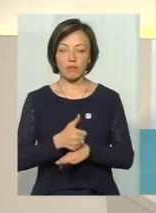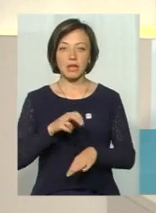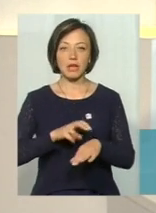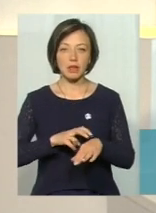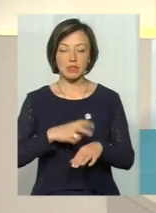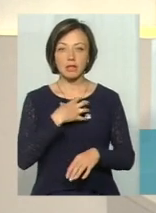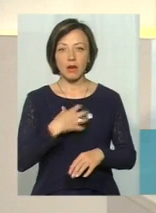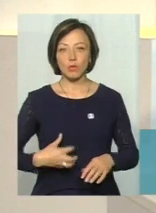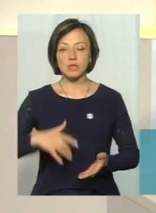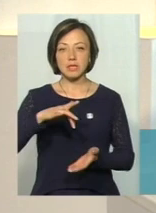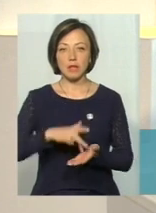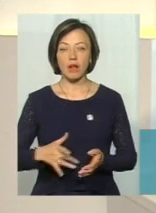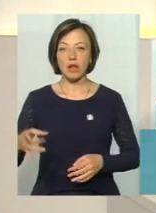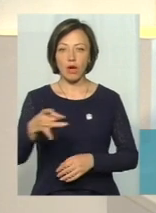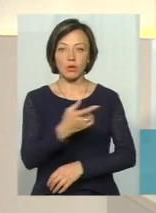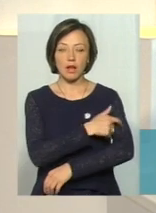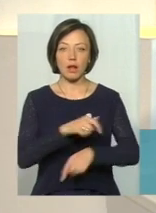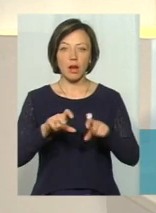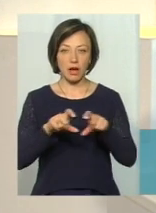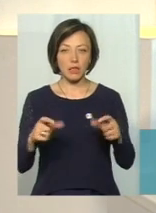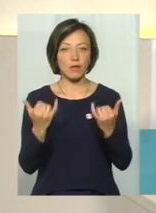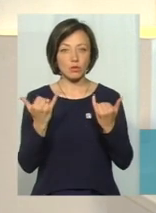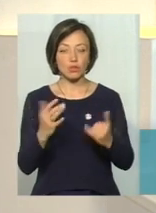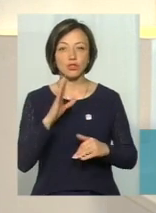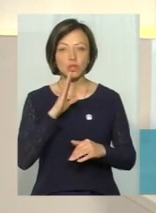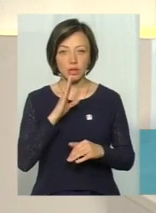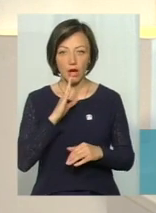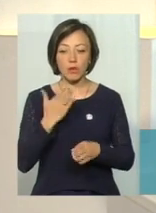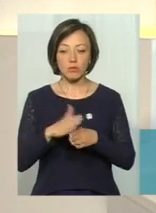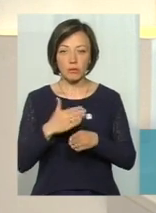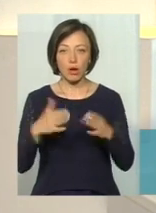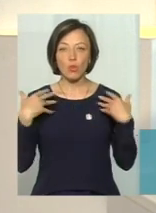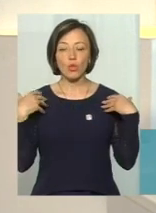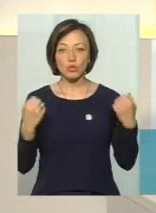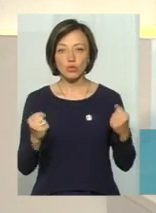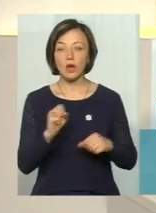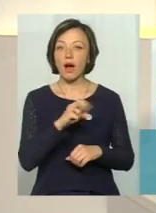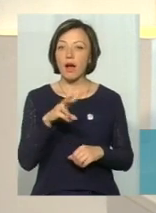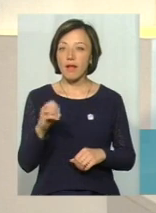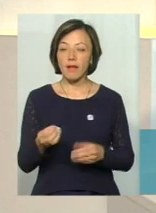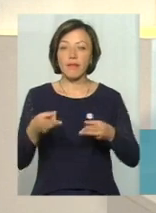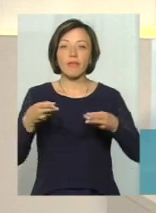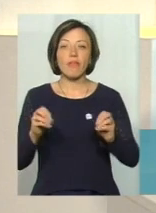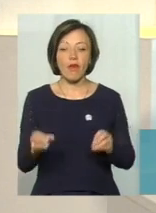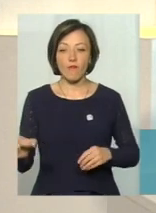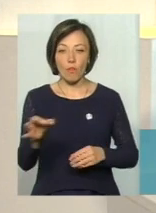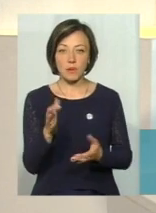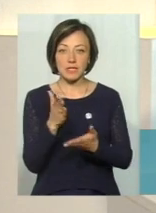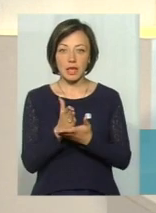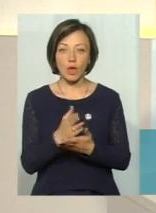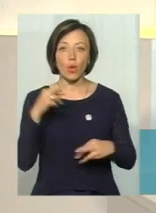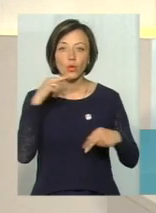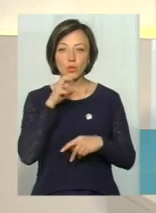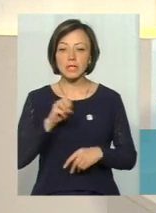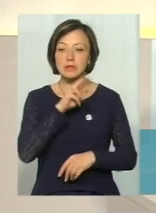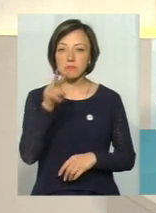Славуцької центральної лікарні Віктор Івашук. На сьогодні жінка одужає. А про те, де в області водяться отруйні змії, та